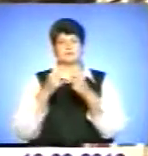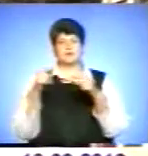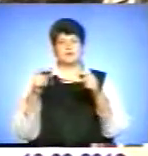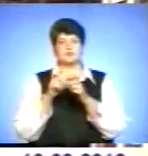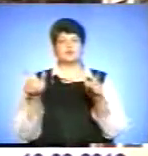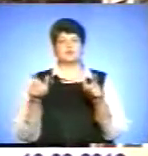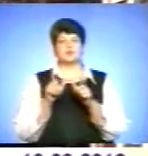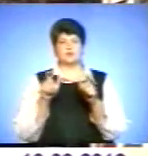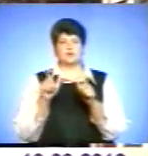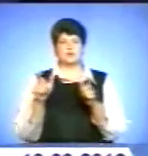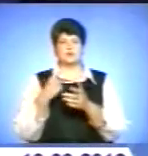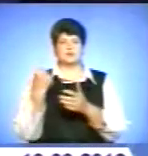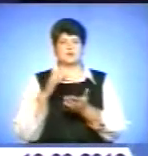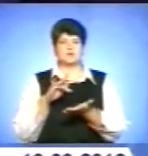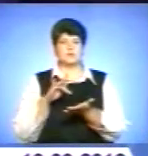заклади обласного центру.